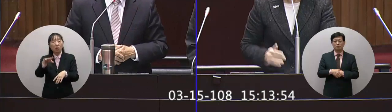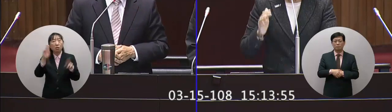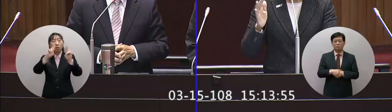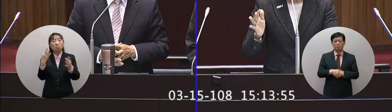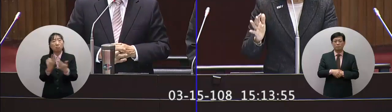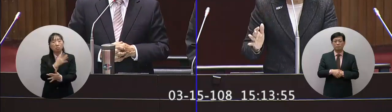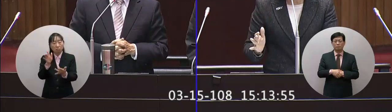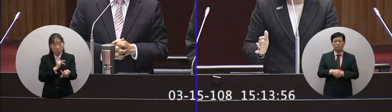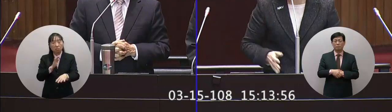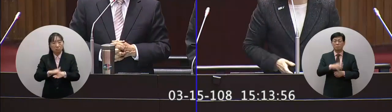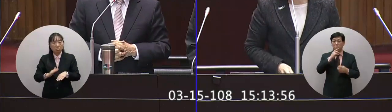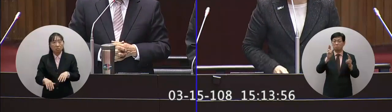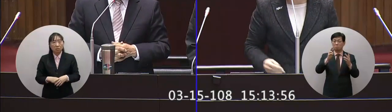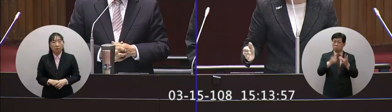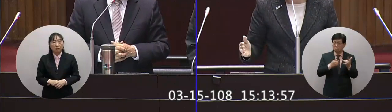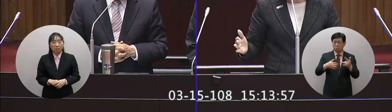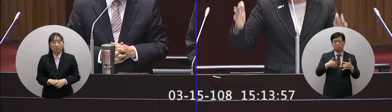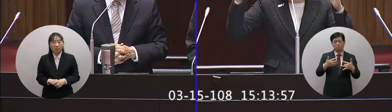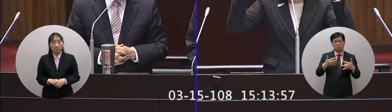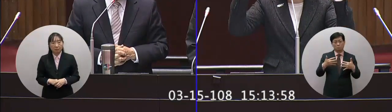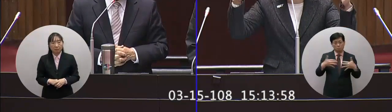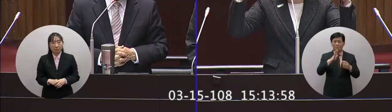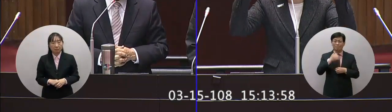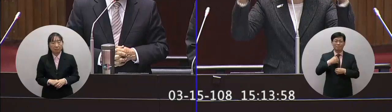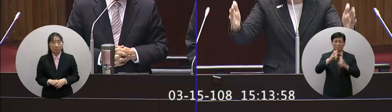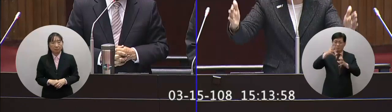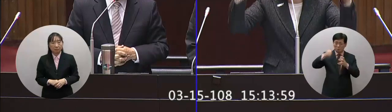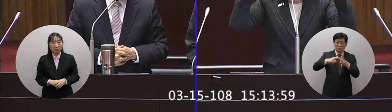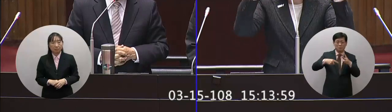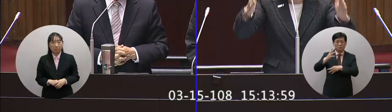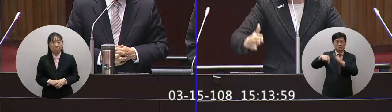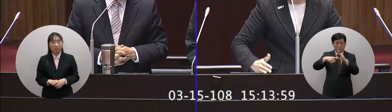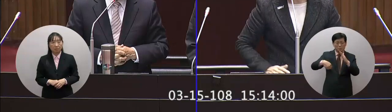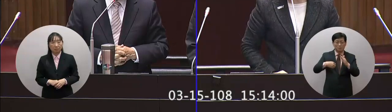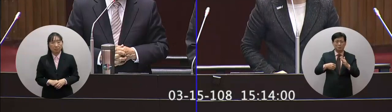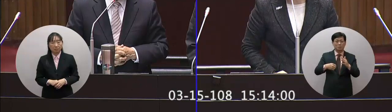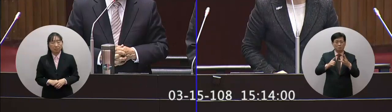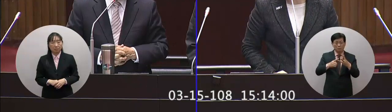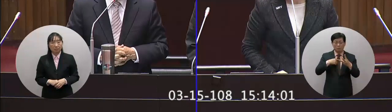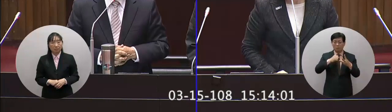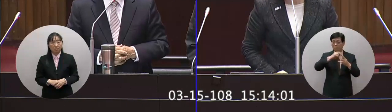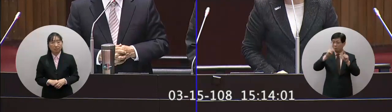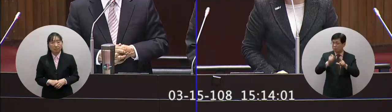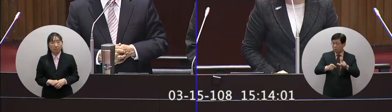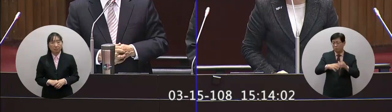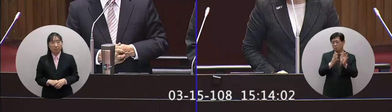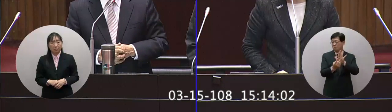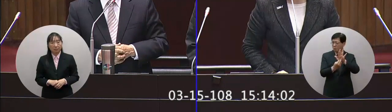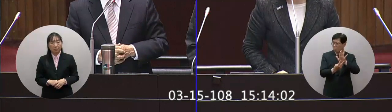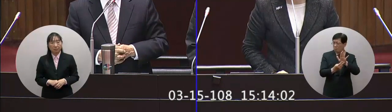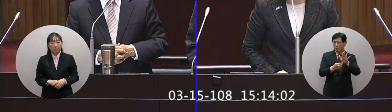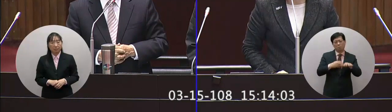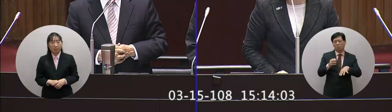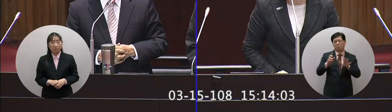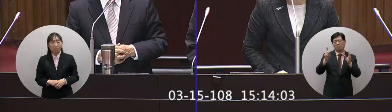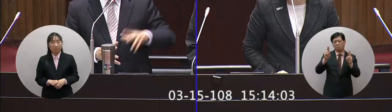險缺電的關係所以可是上至總統到行政院到我們的台電都一直說